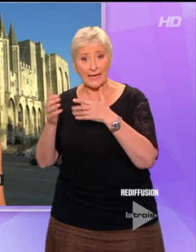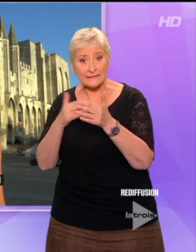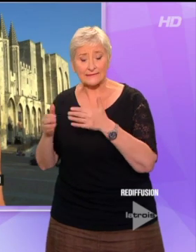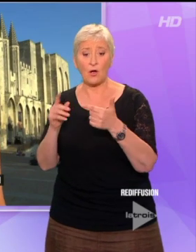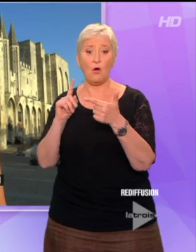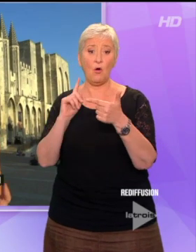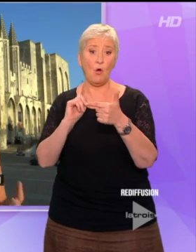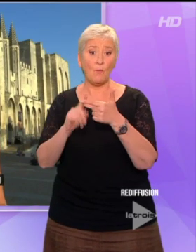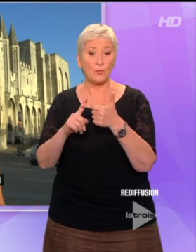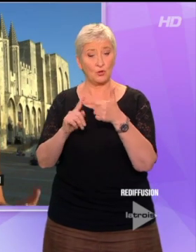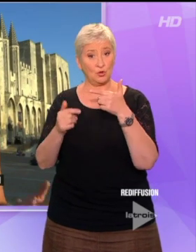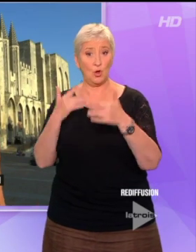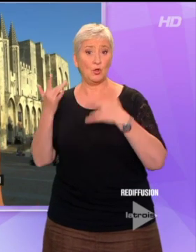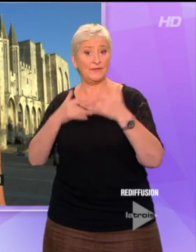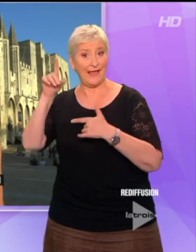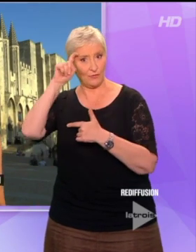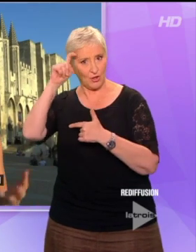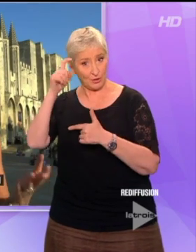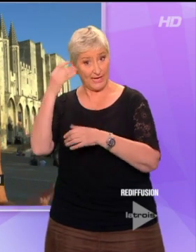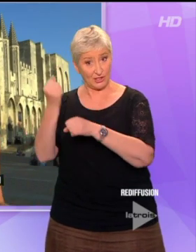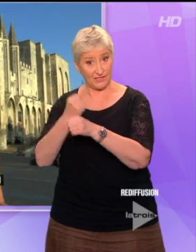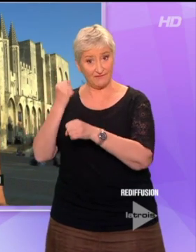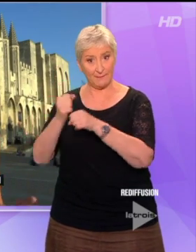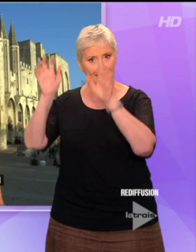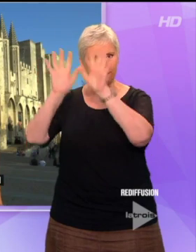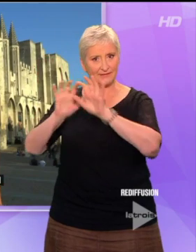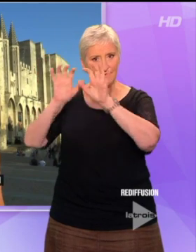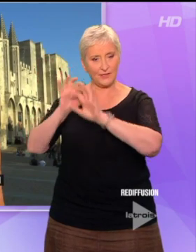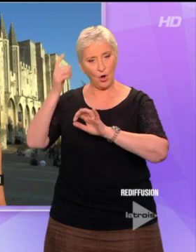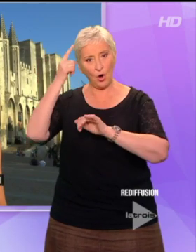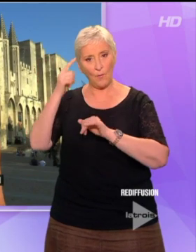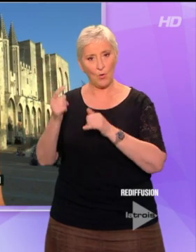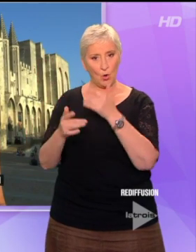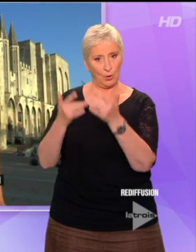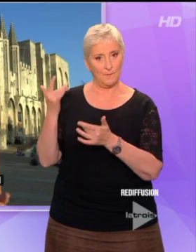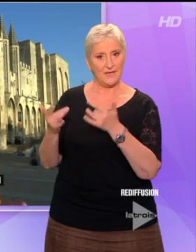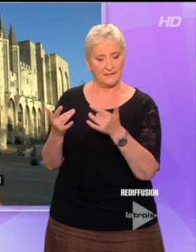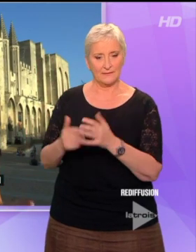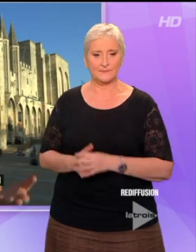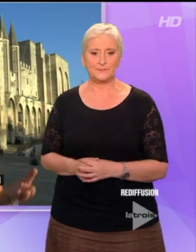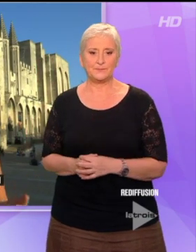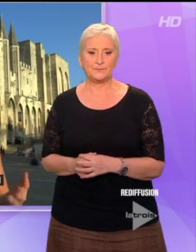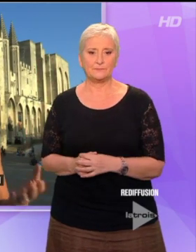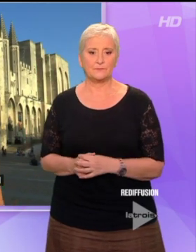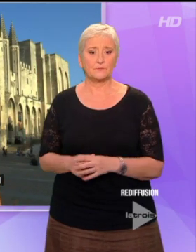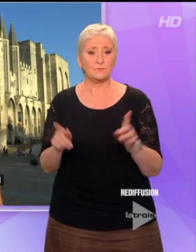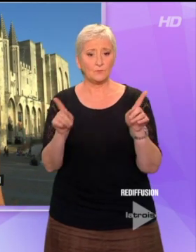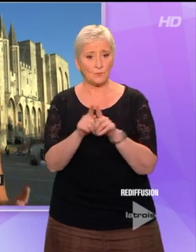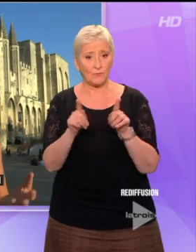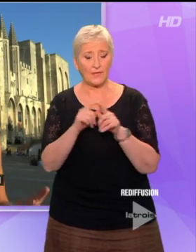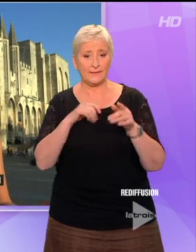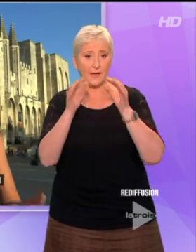puisque le théâtre de Liège fabrique cette année les décors. Pour une pièce d'Olivier Pille, parisiens. Et puis il y a aussi l